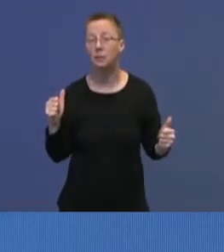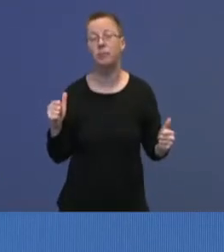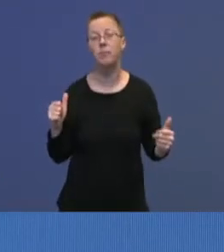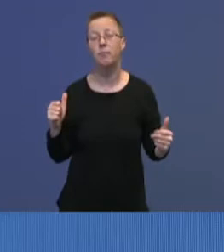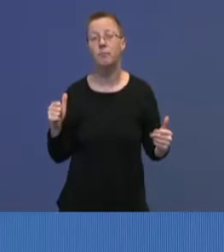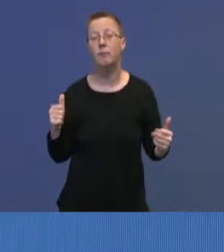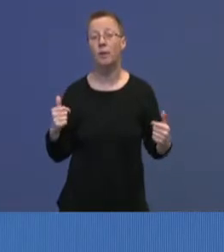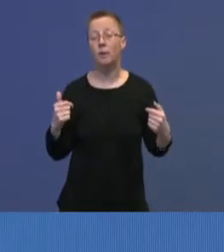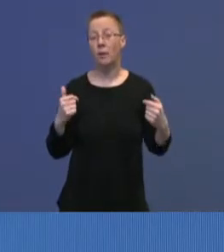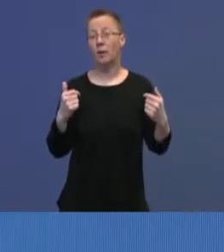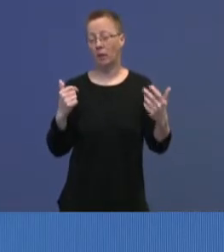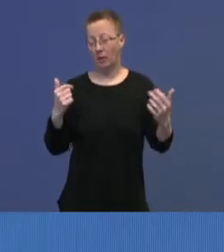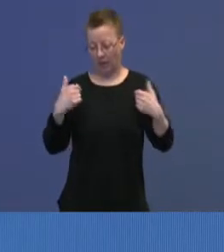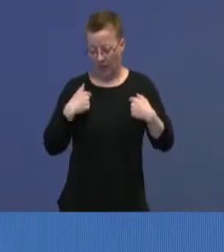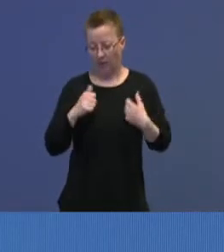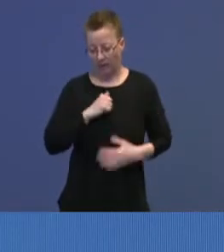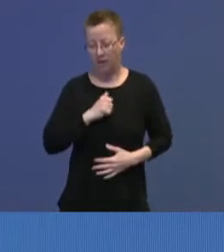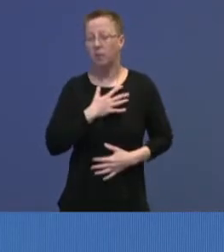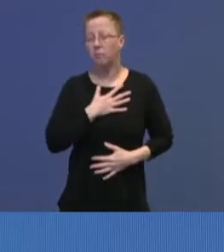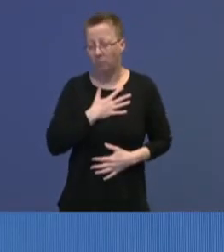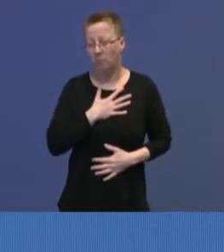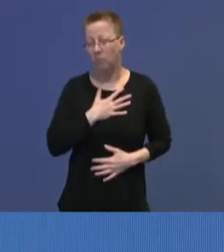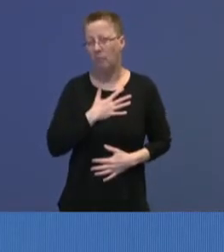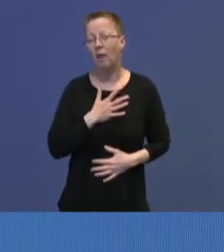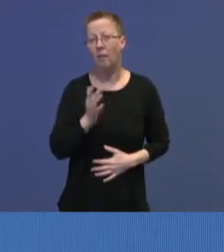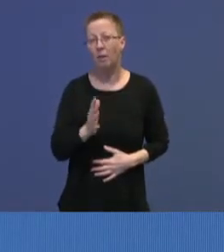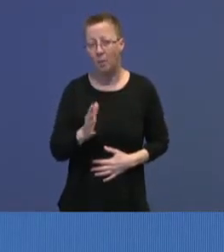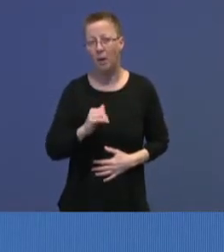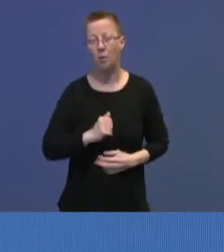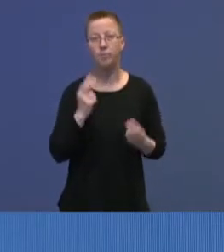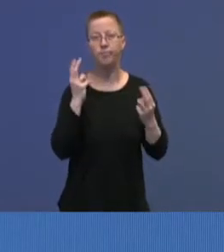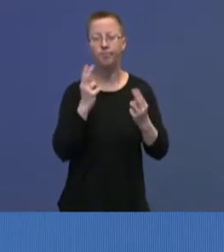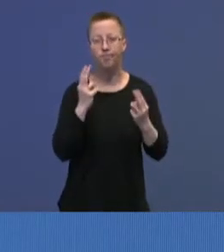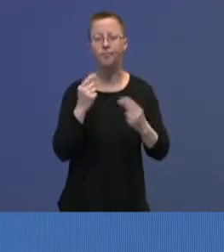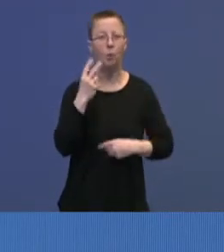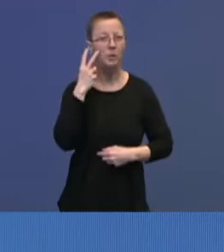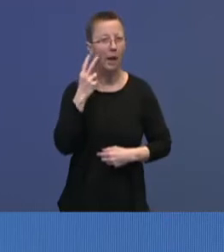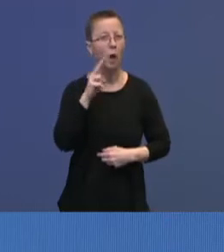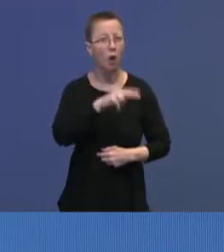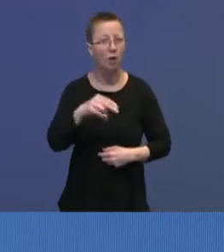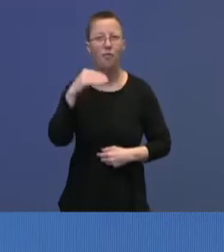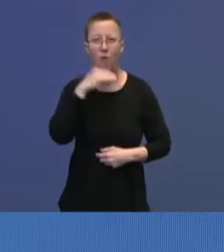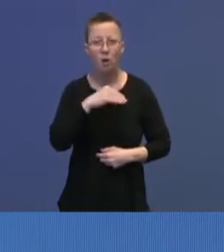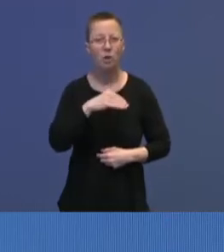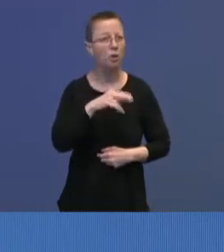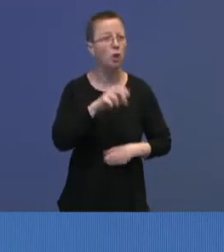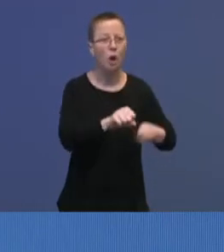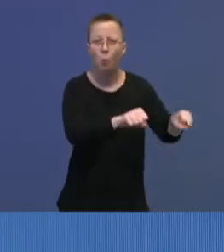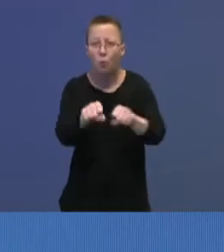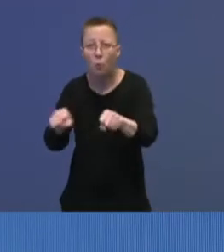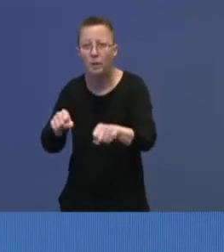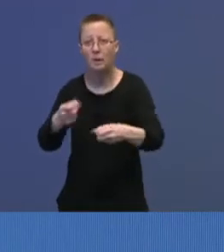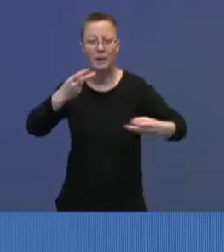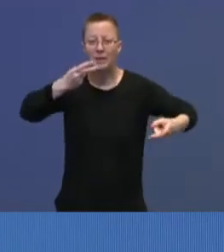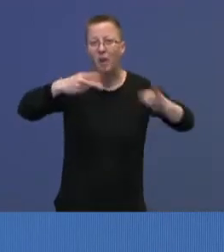Jeg er takknemlig for og rørt over å se hvordan nordmenn og norske kommuner har